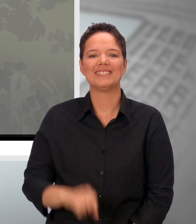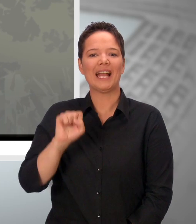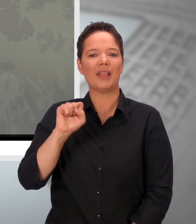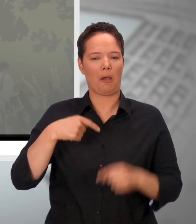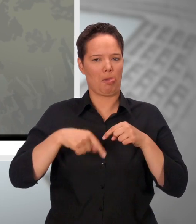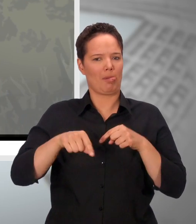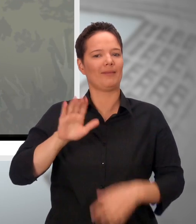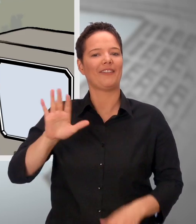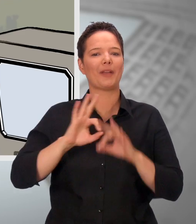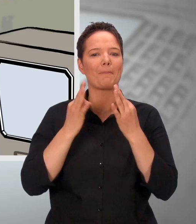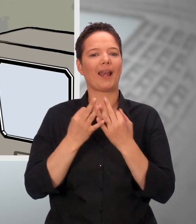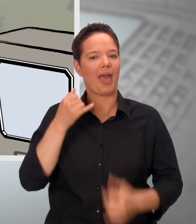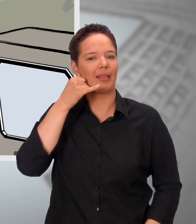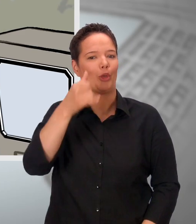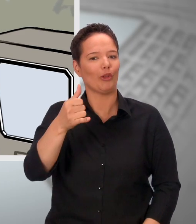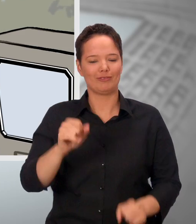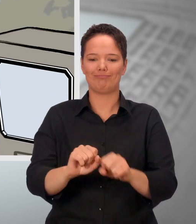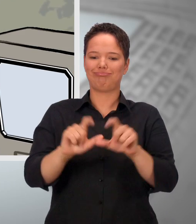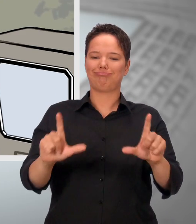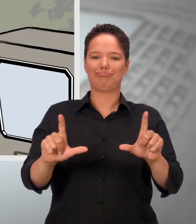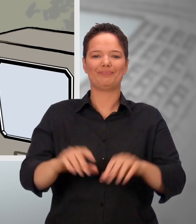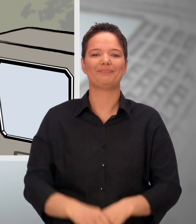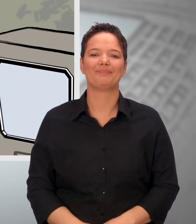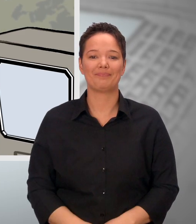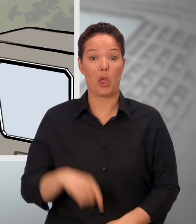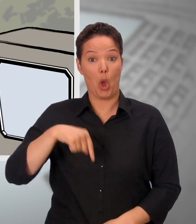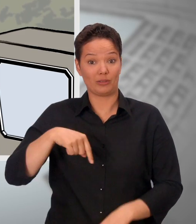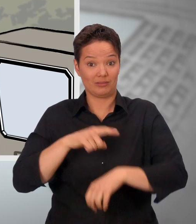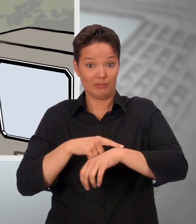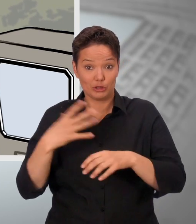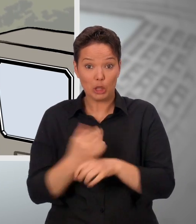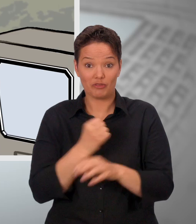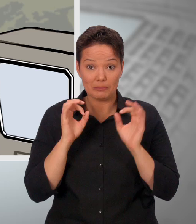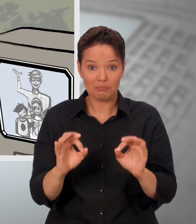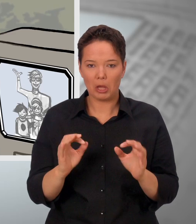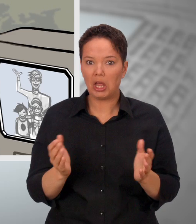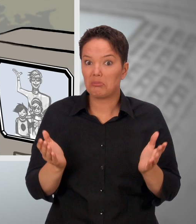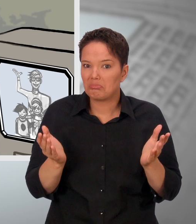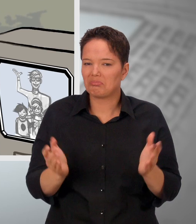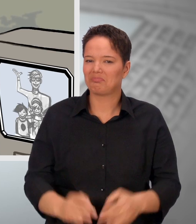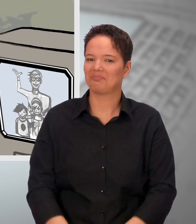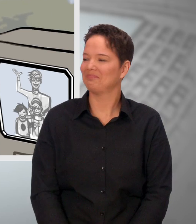Sina wird gleich mit ihrer Familie televisionieren. Werden sie es heute schaffen?